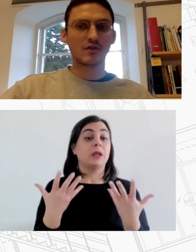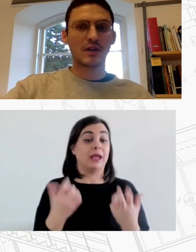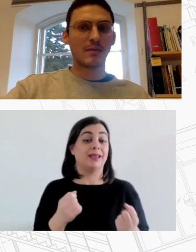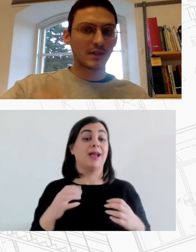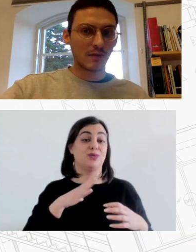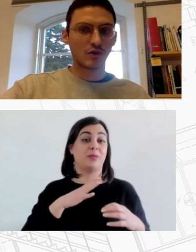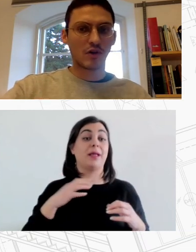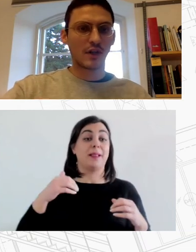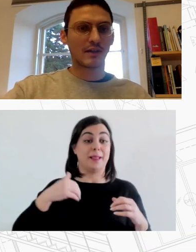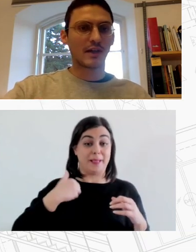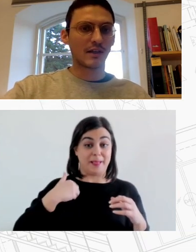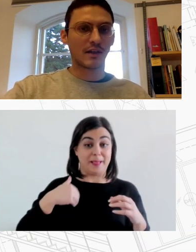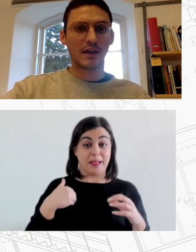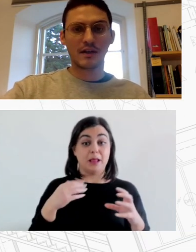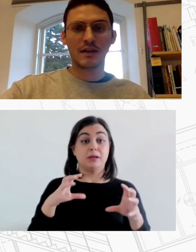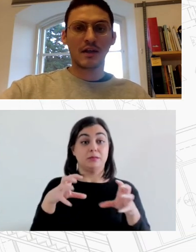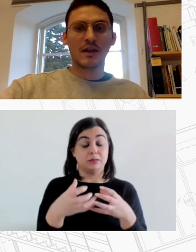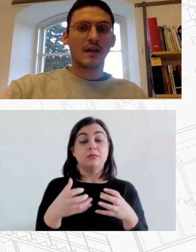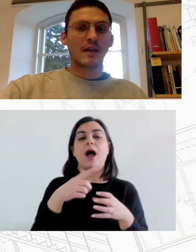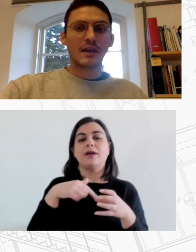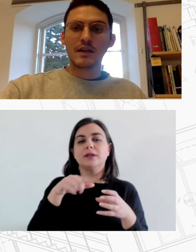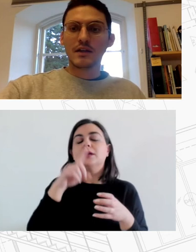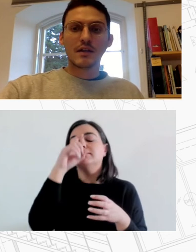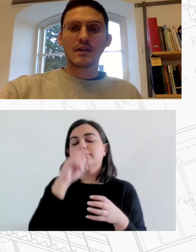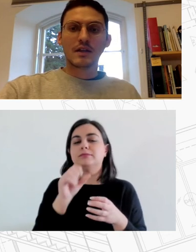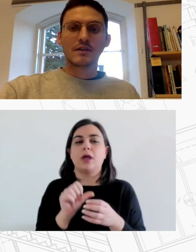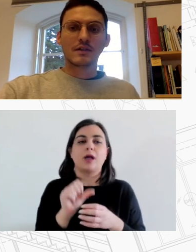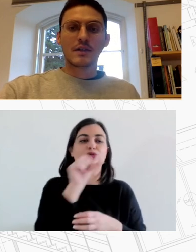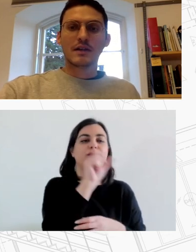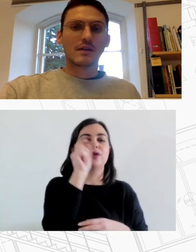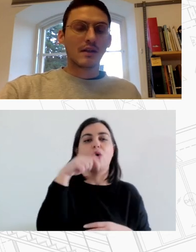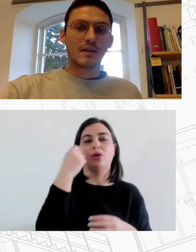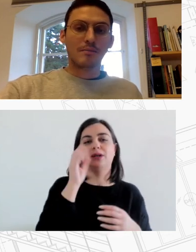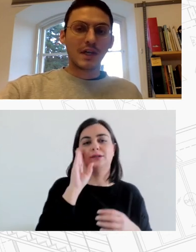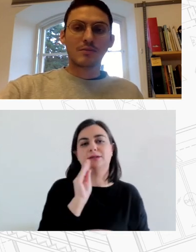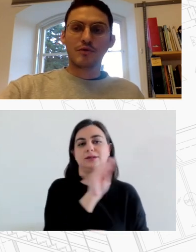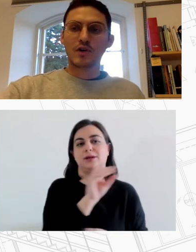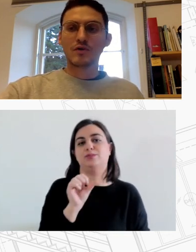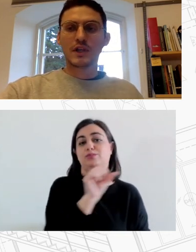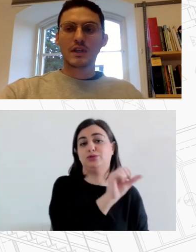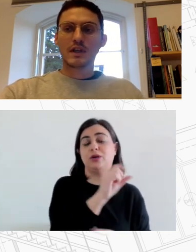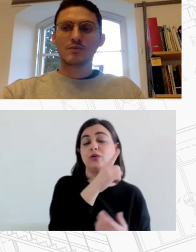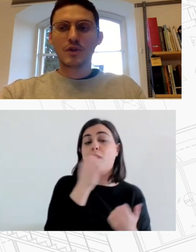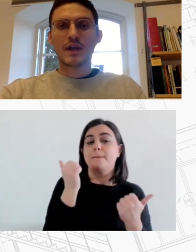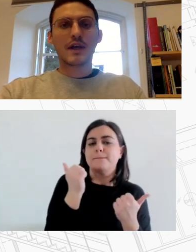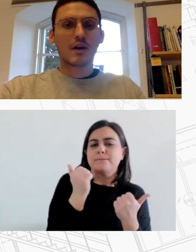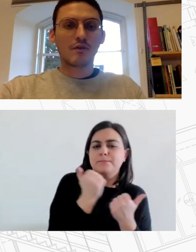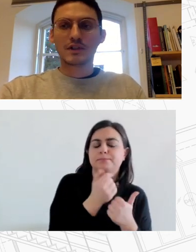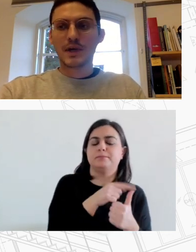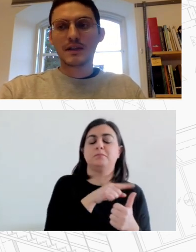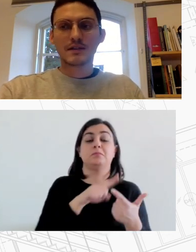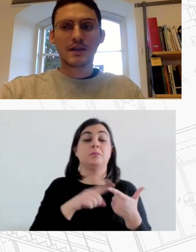που αναγκάζονται να επιστρέψουν στη γονεακή κατοικία ή την πίεση που βιώνουν γυναίκες που είναι